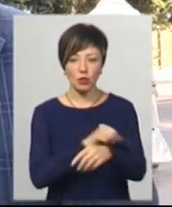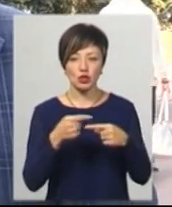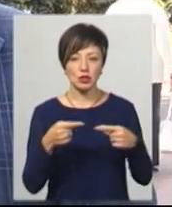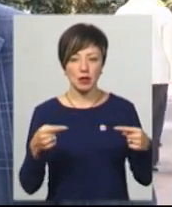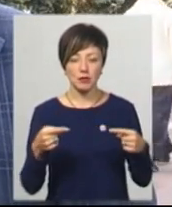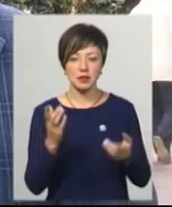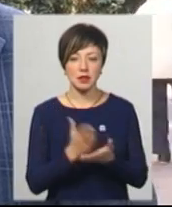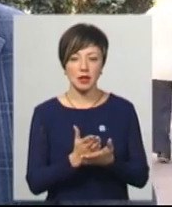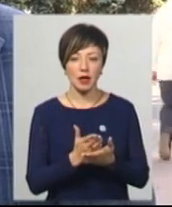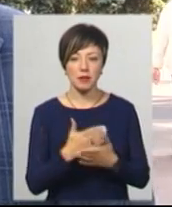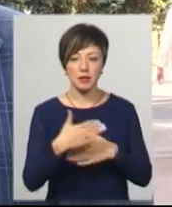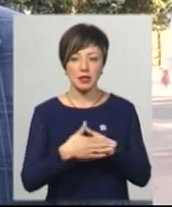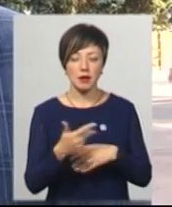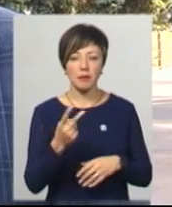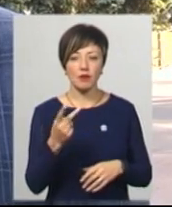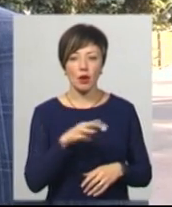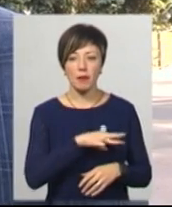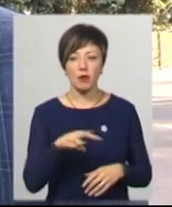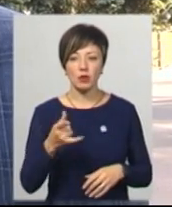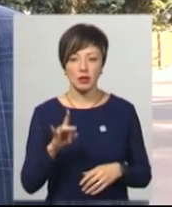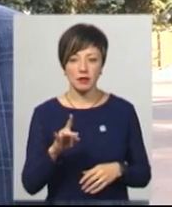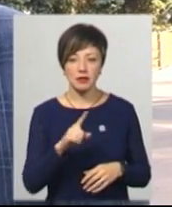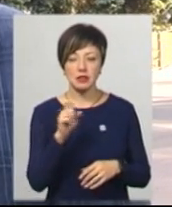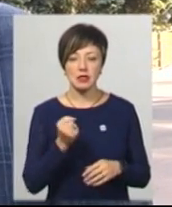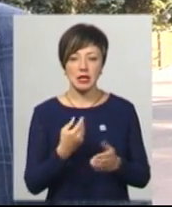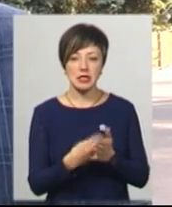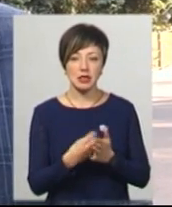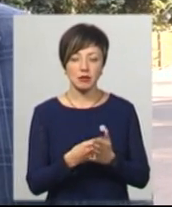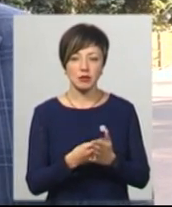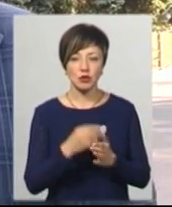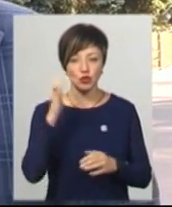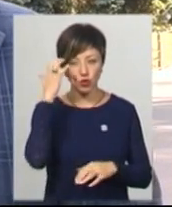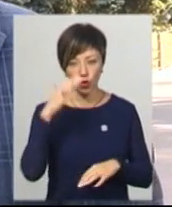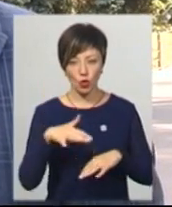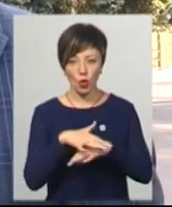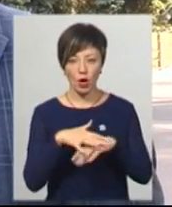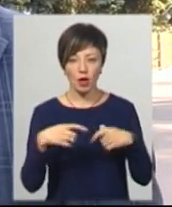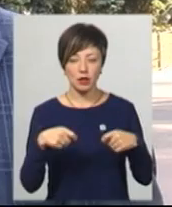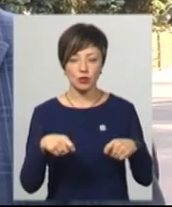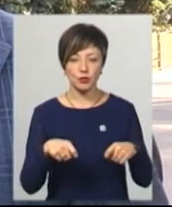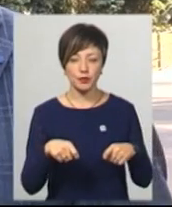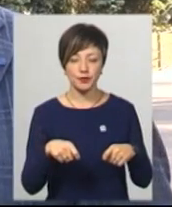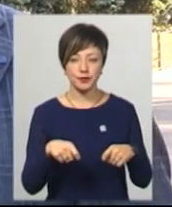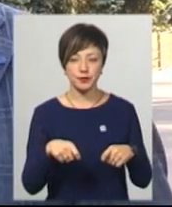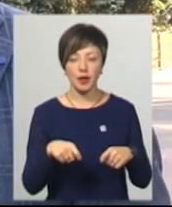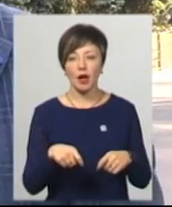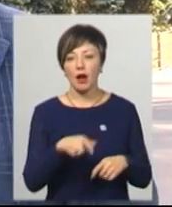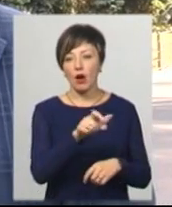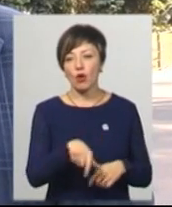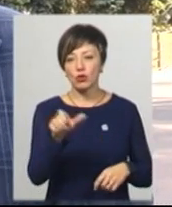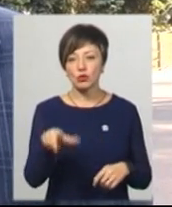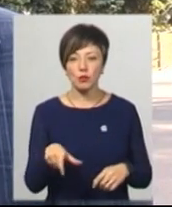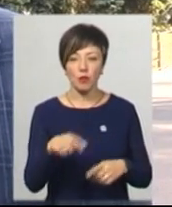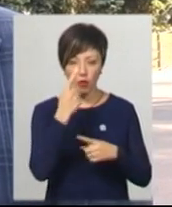засобів складає близько півтора мільйона гривень за цінами чорного ринку. Особам оголошено про